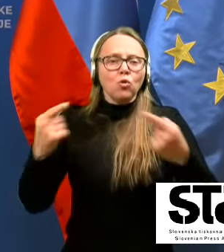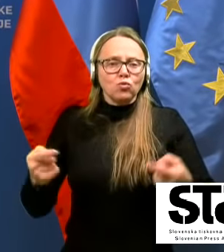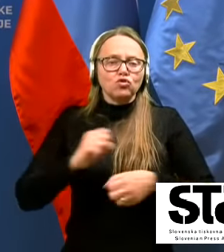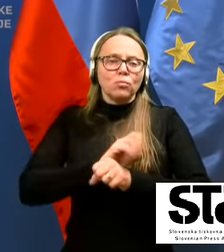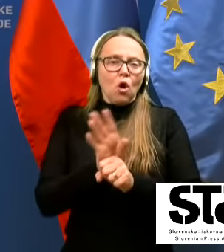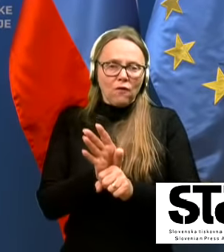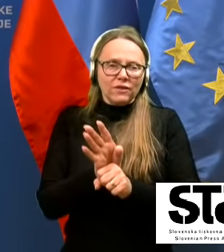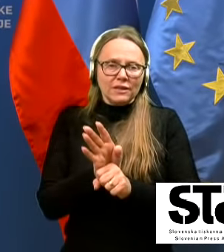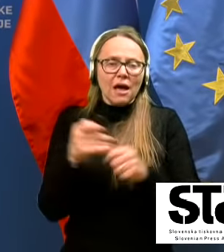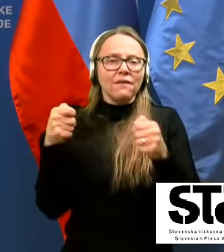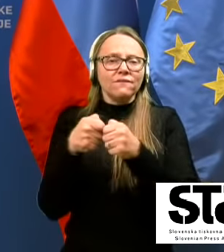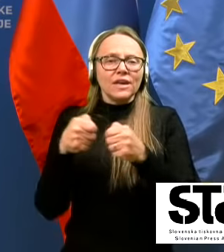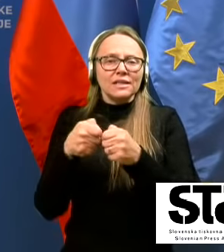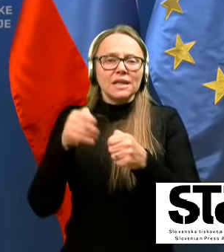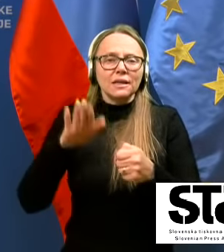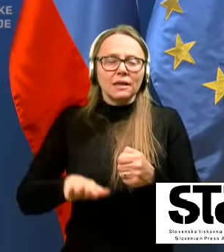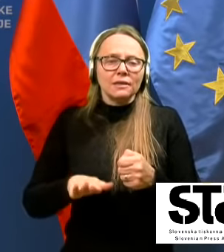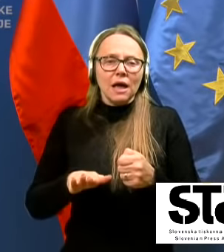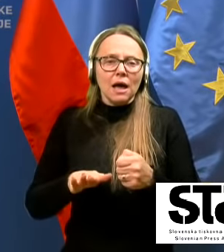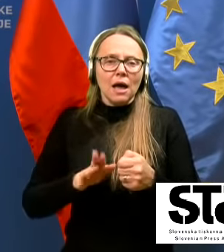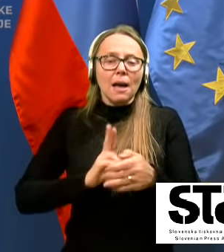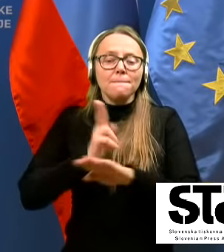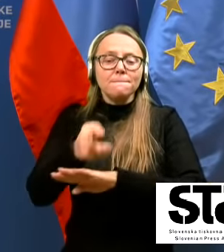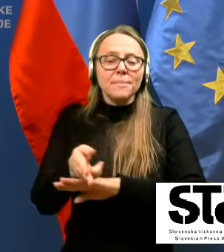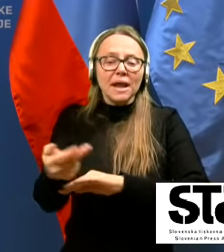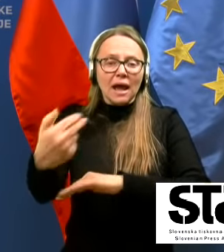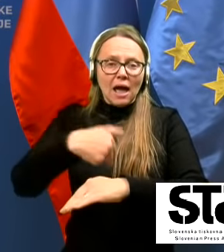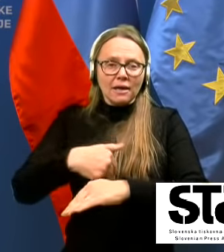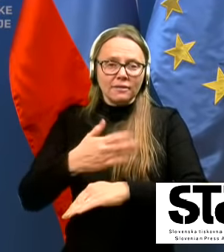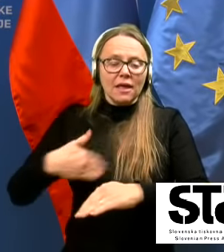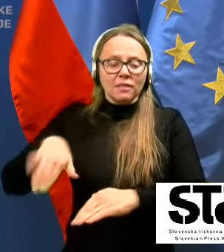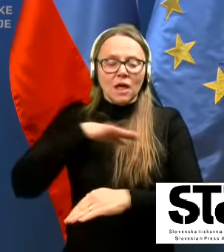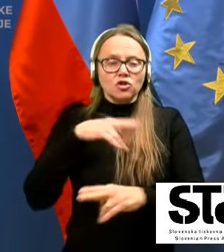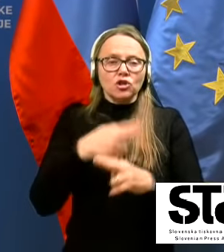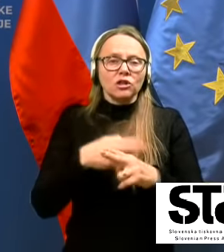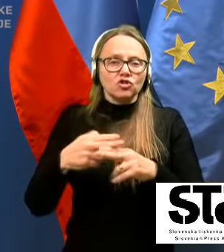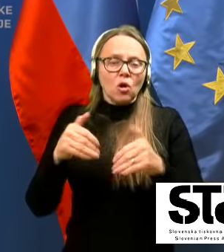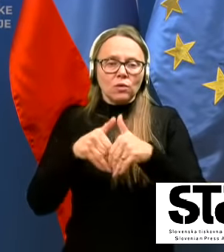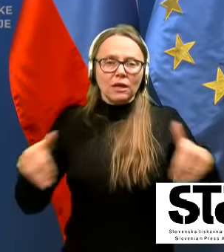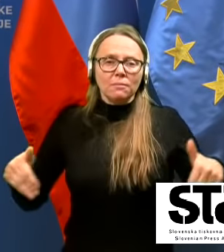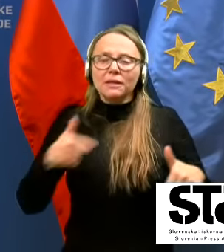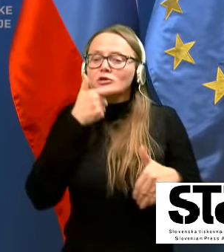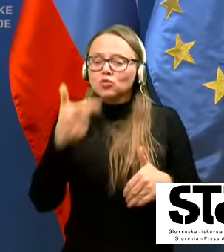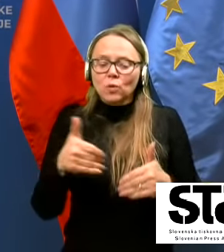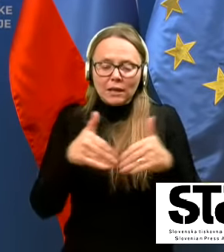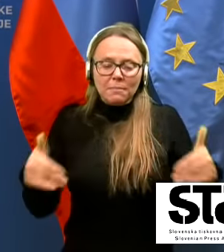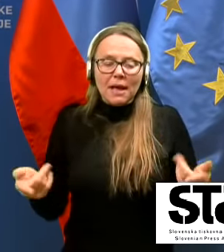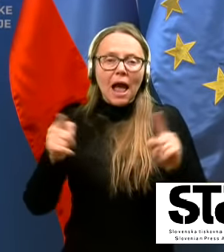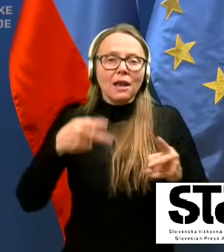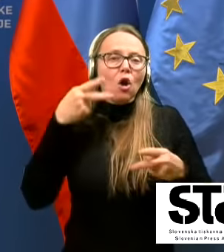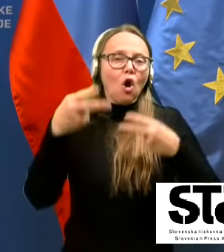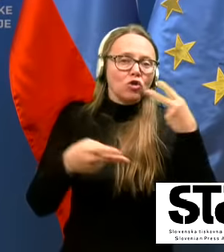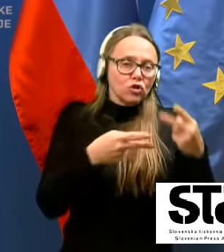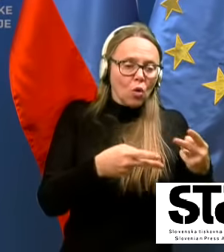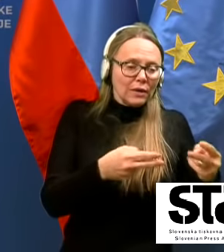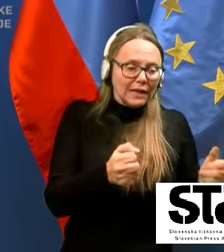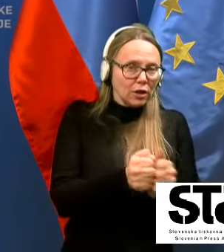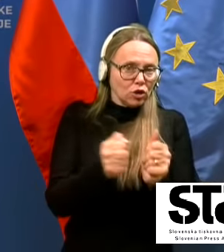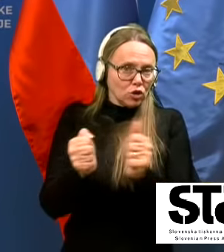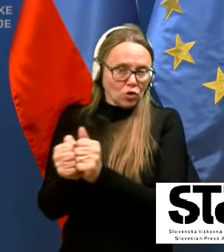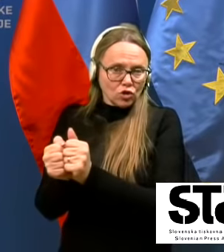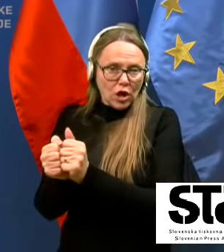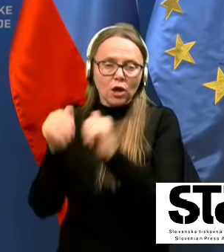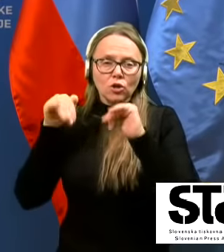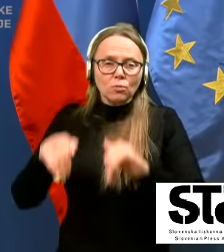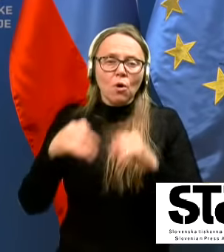COVID-a, vezanih na prehajanje naših državnih meja, bodi si na zunani meji, bodi si na kontrolnih točkah. Tukaj pa moram